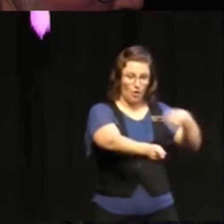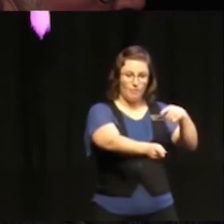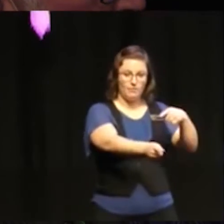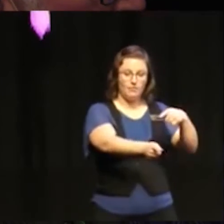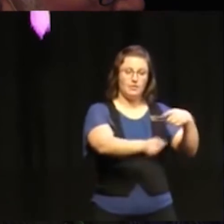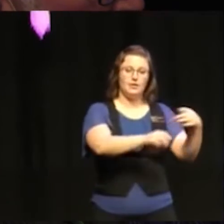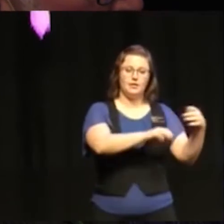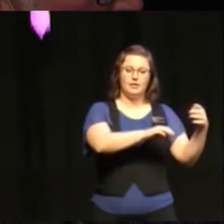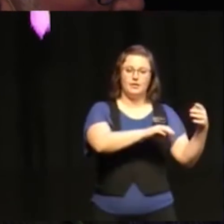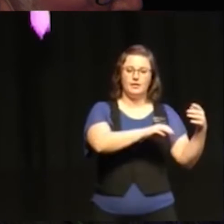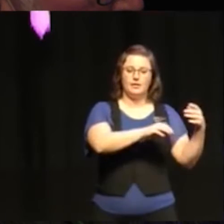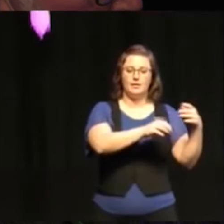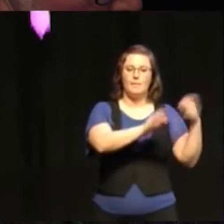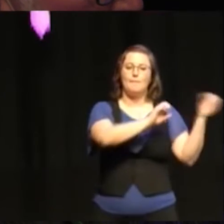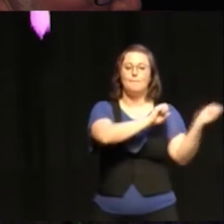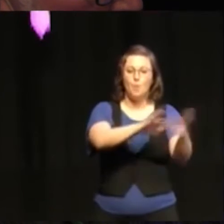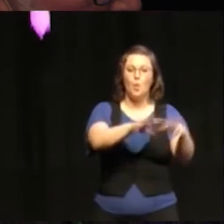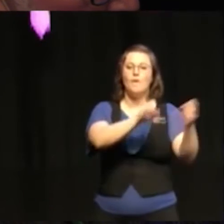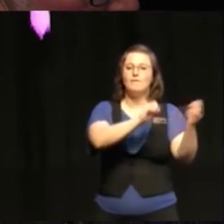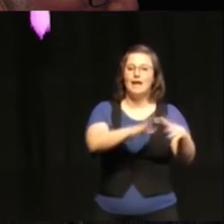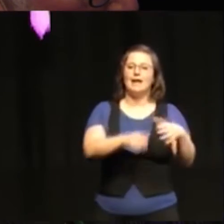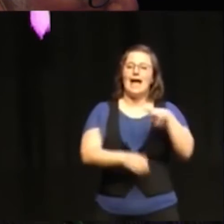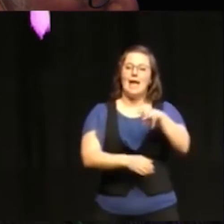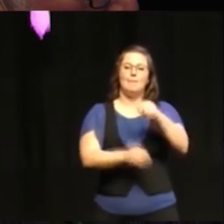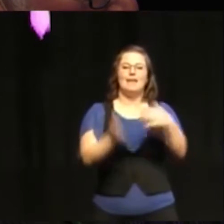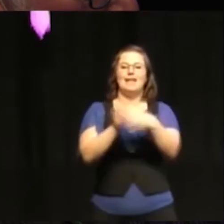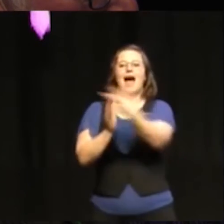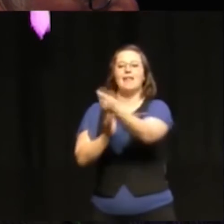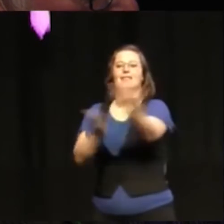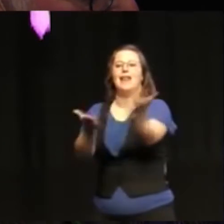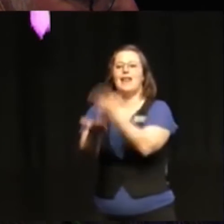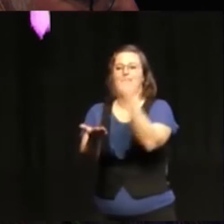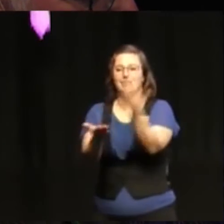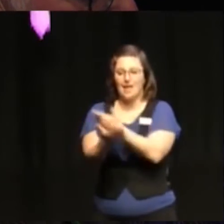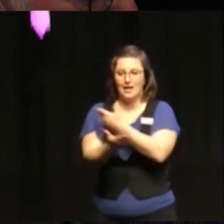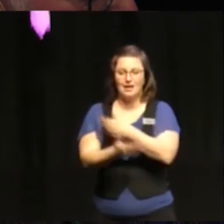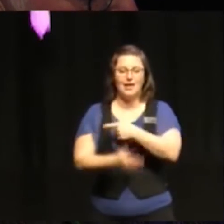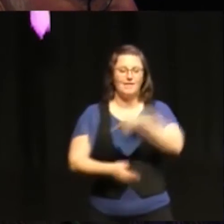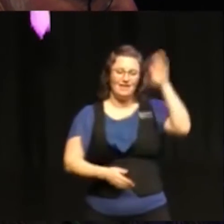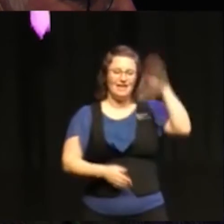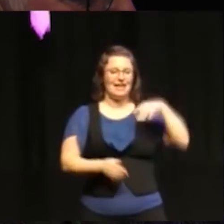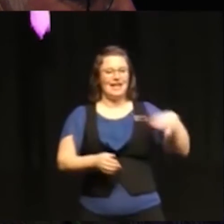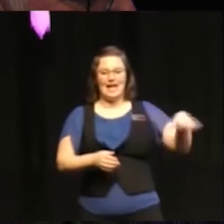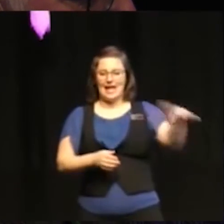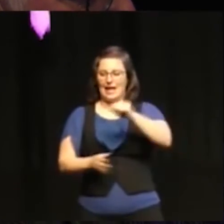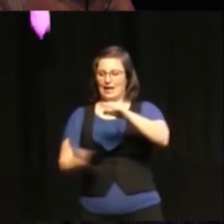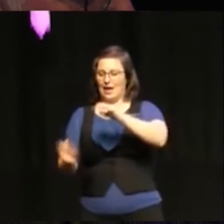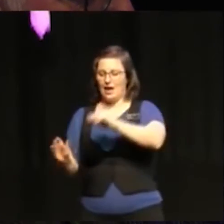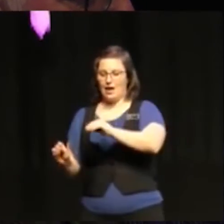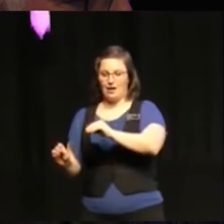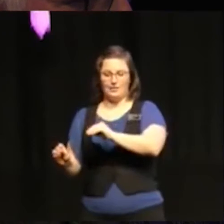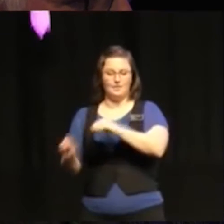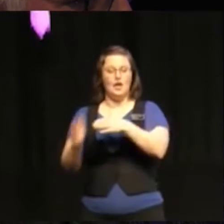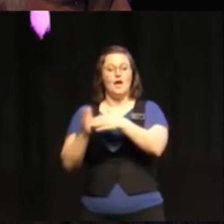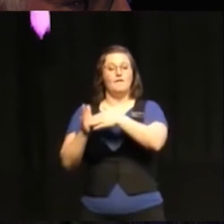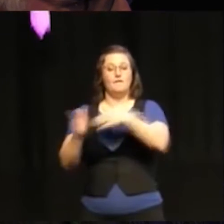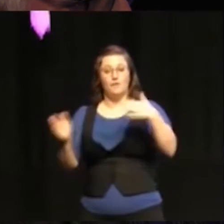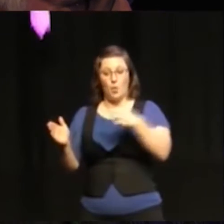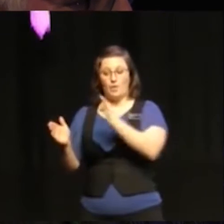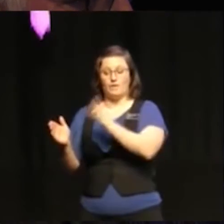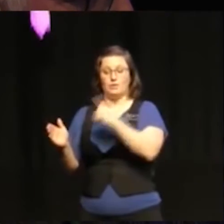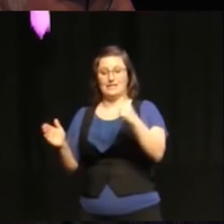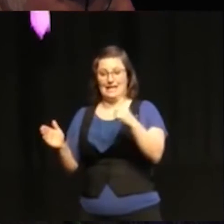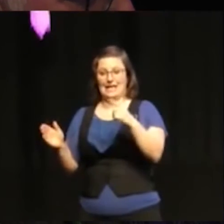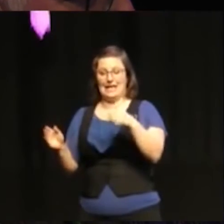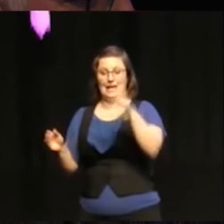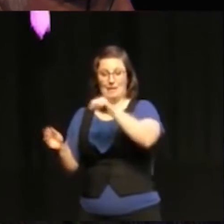human rights in other countries. We know that the whole transition from fossil fuels to renewable